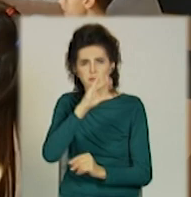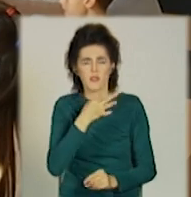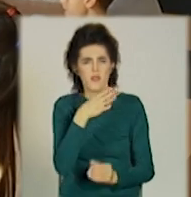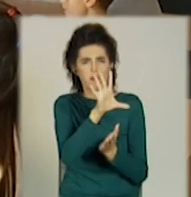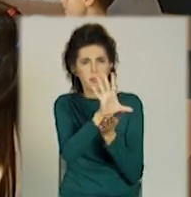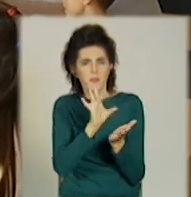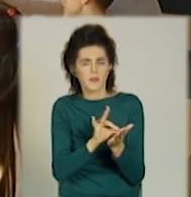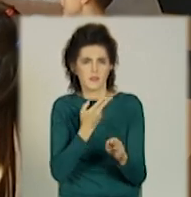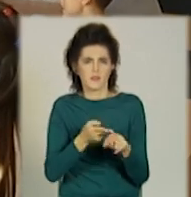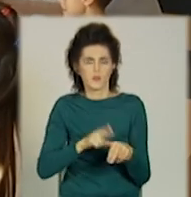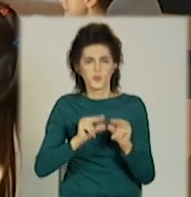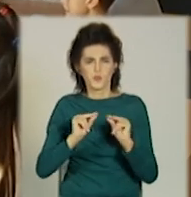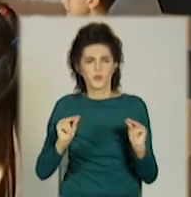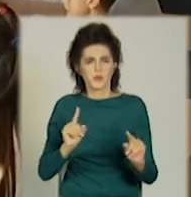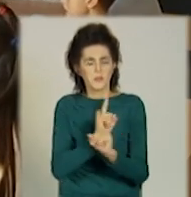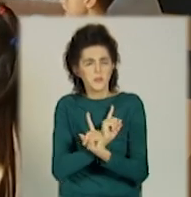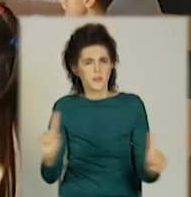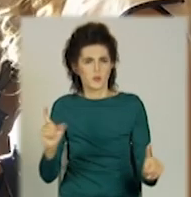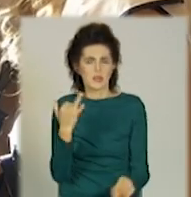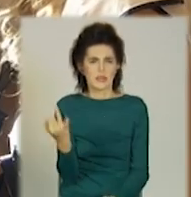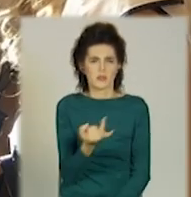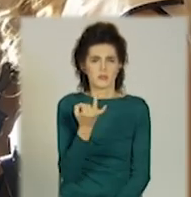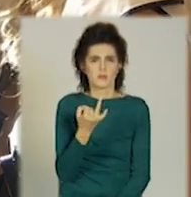Тетяною Петрівною можна бути відвертими.